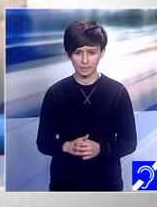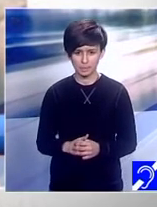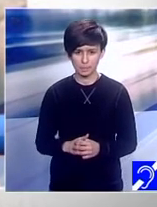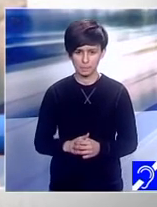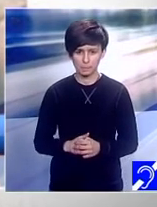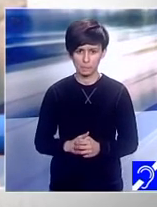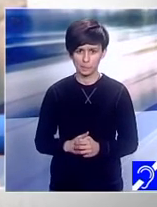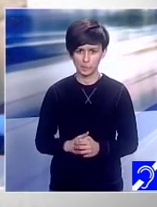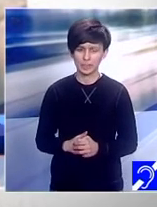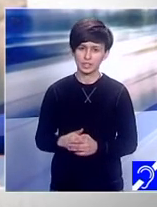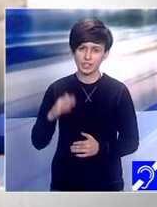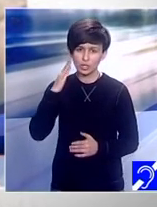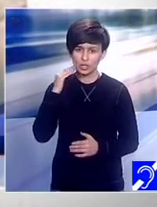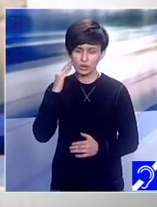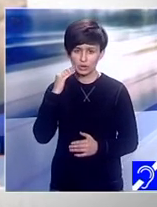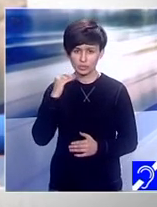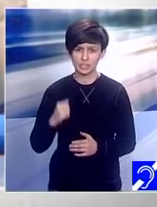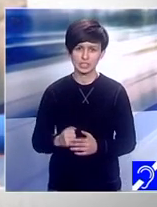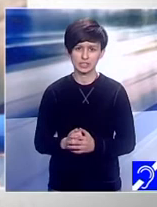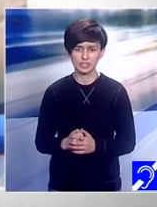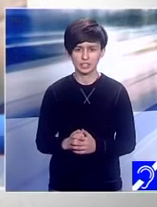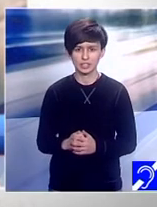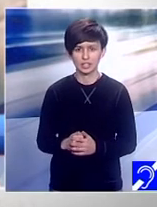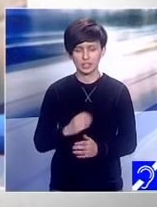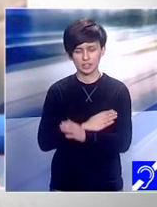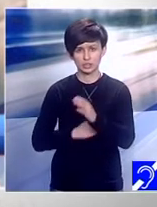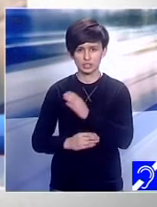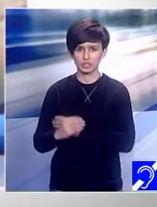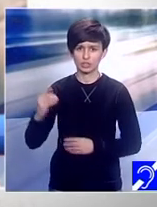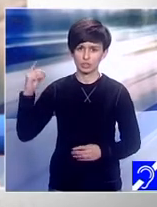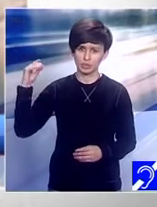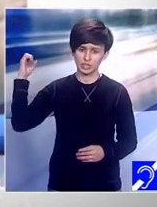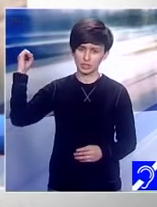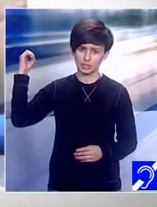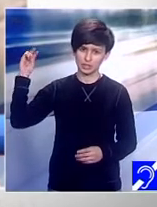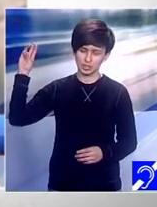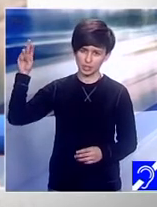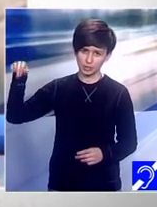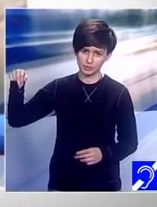o fetiță cu sindrom daun și fratele ei în geamă. este